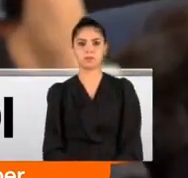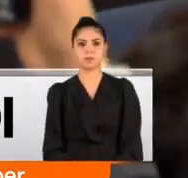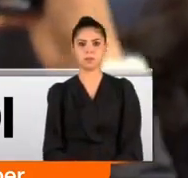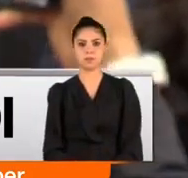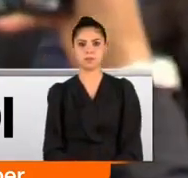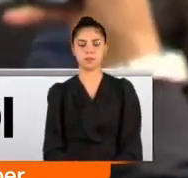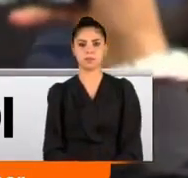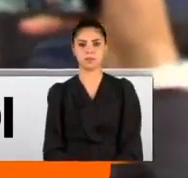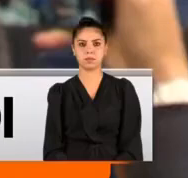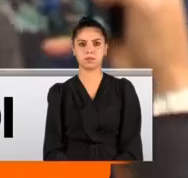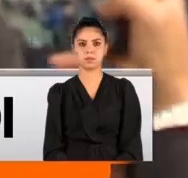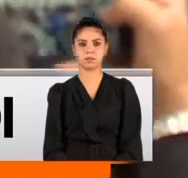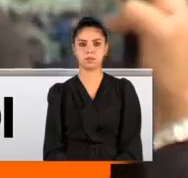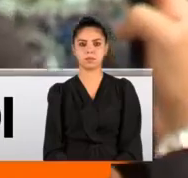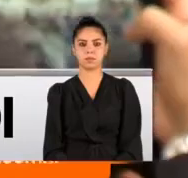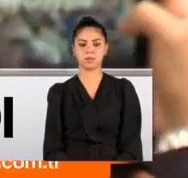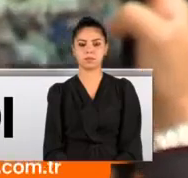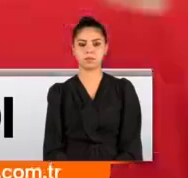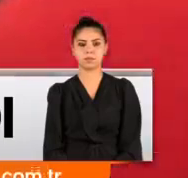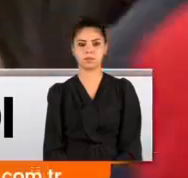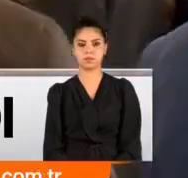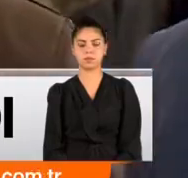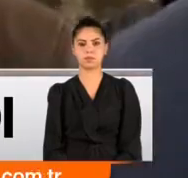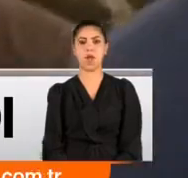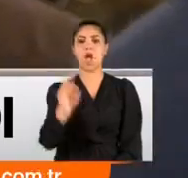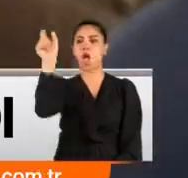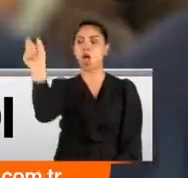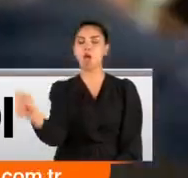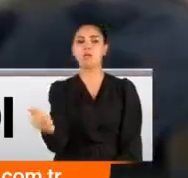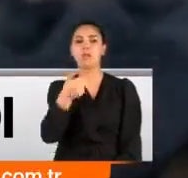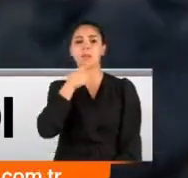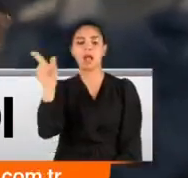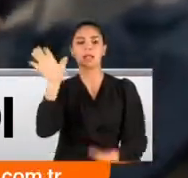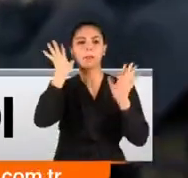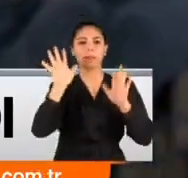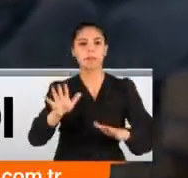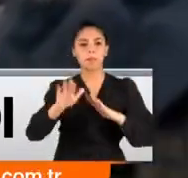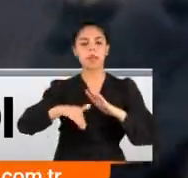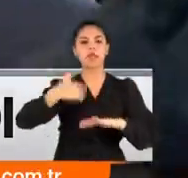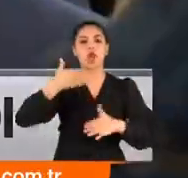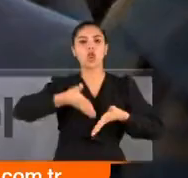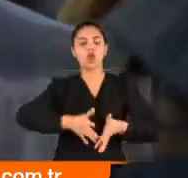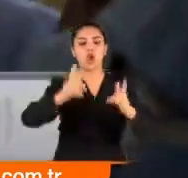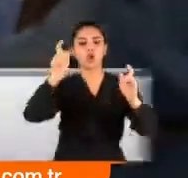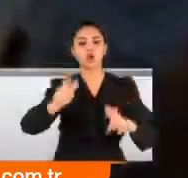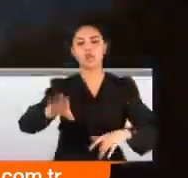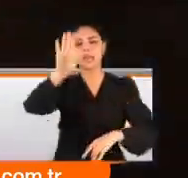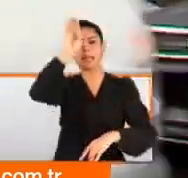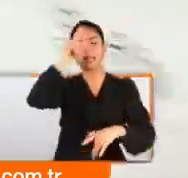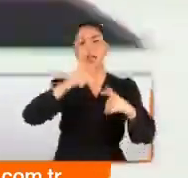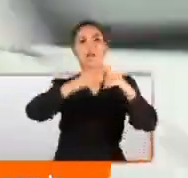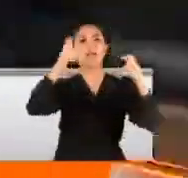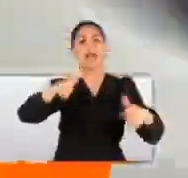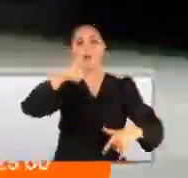arkadaşımızdı, ilham kaynağımızdı. Özdemir Bayraktar namazın ardından doğduğu yerde İstanbul'da